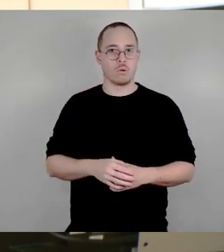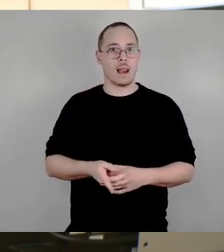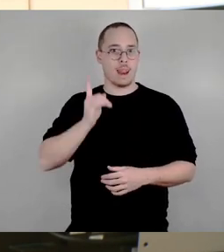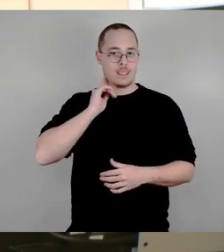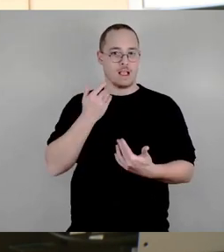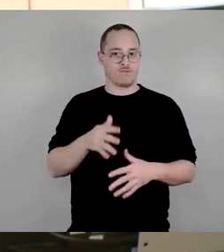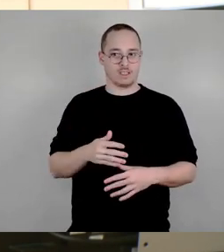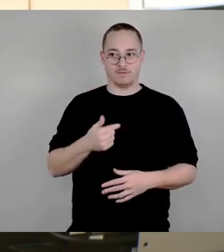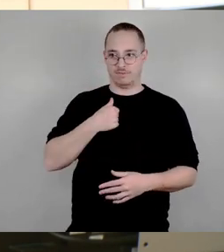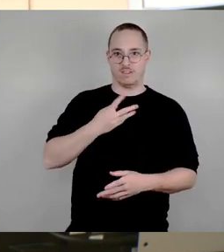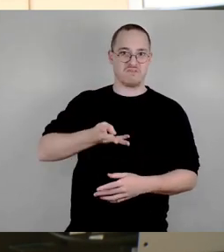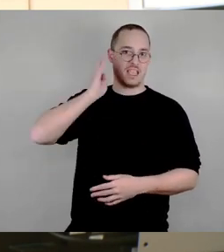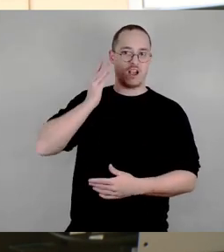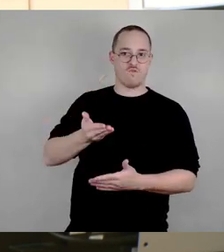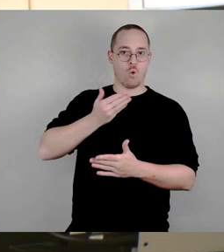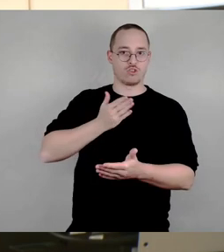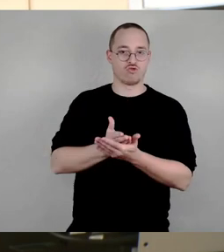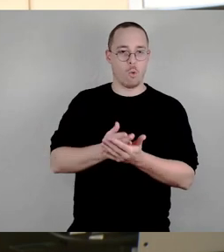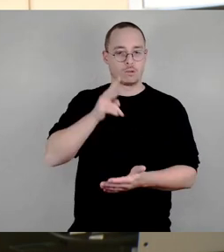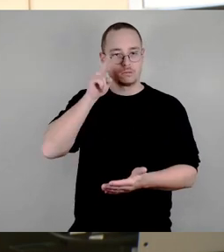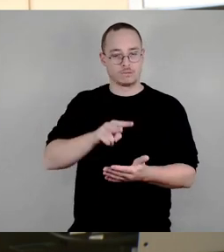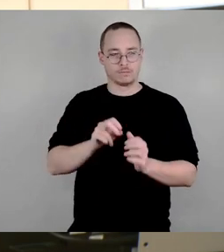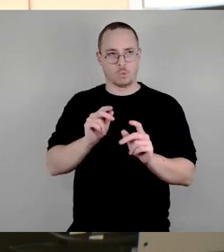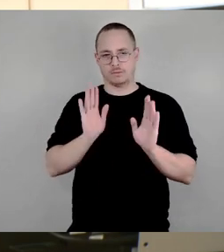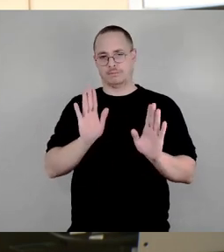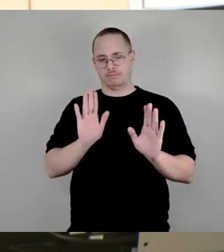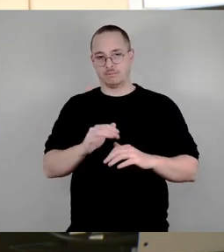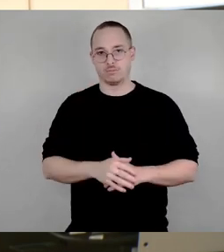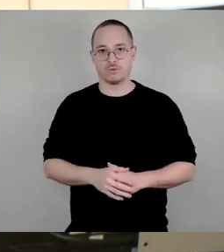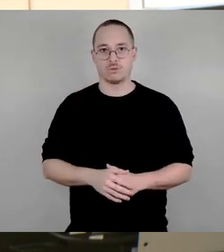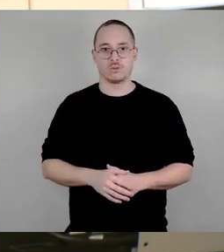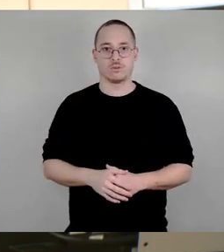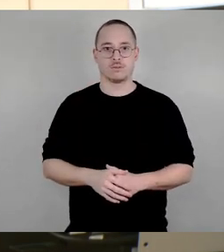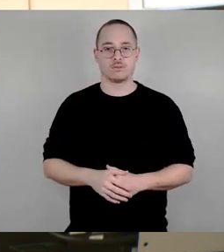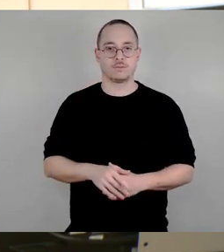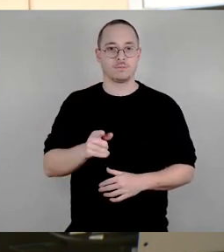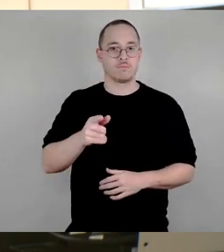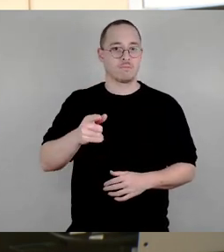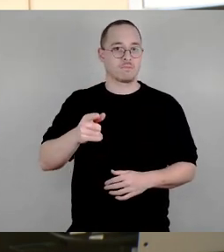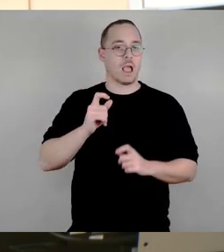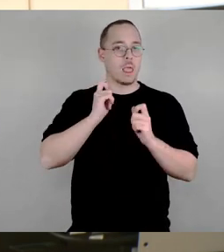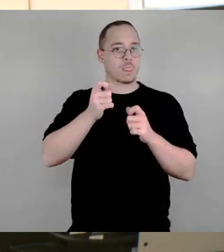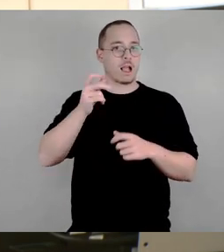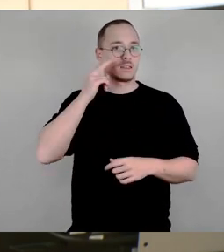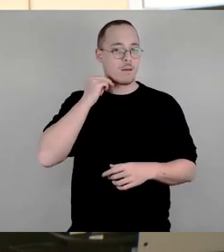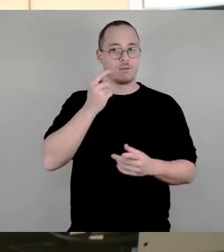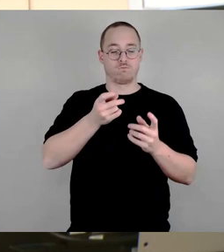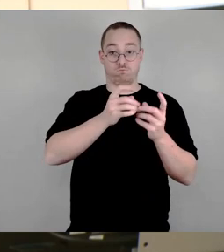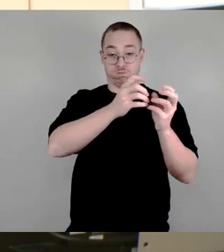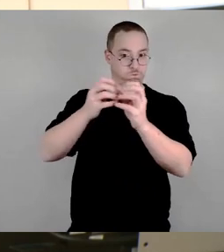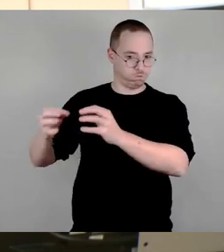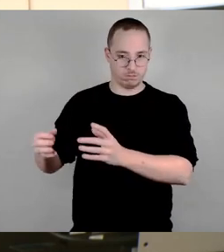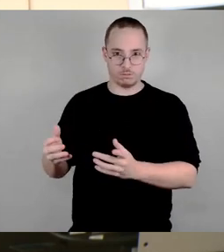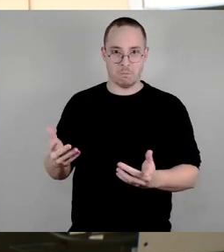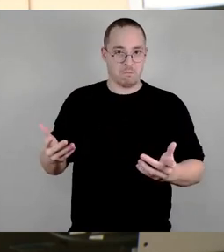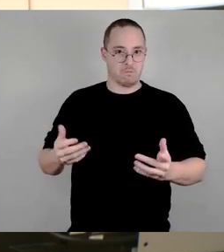Wir haben es beschlossen, der Antrag hieß Priorisierung verkehrssicherheitsrelevanter Aspekte im Radverkehrskonzept der Landeshauptstadt und Beseitigung